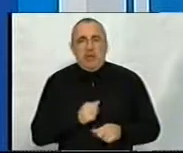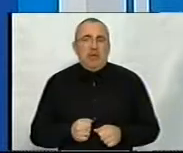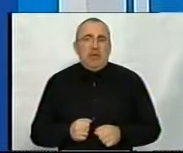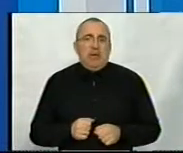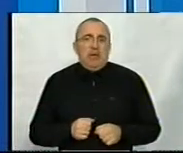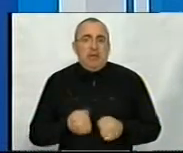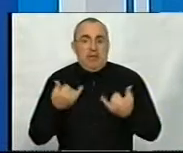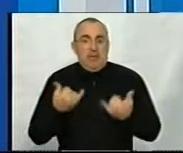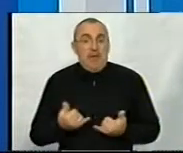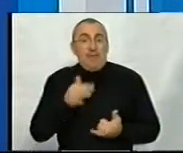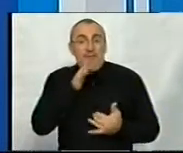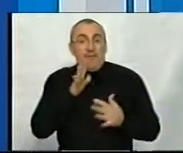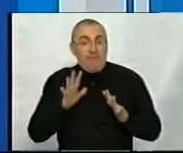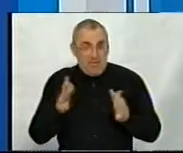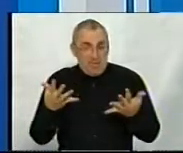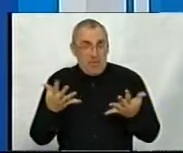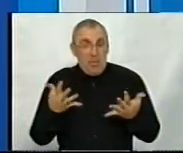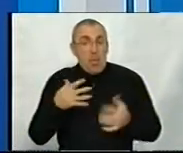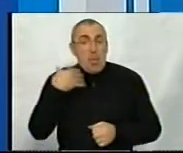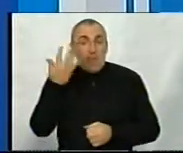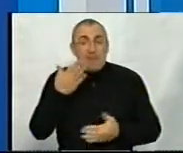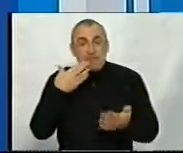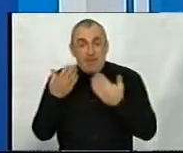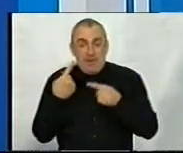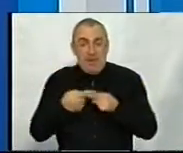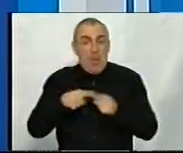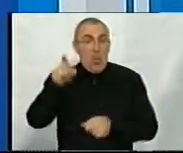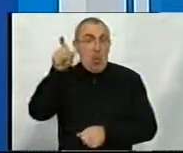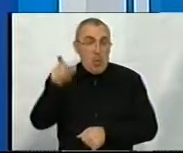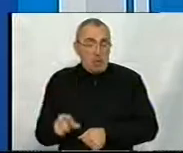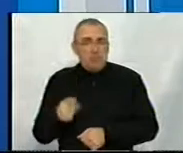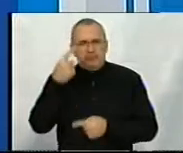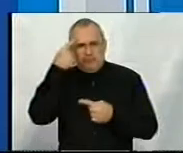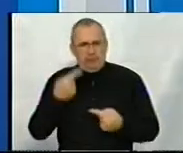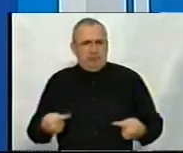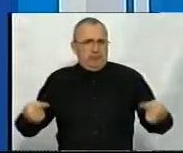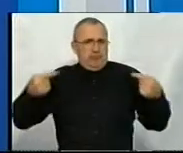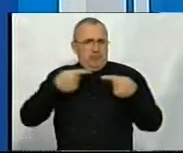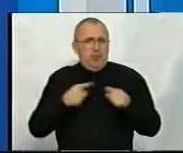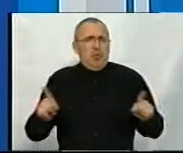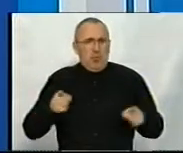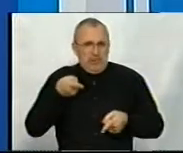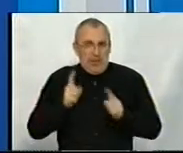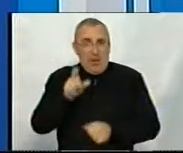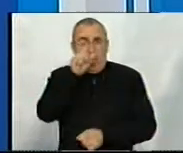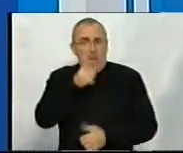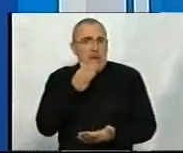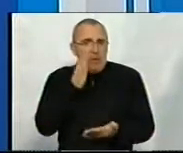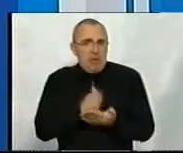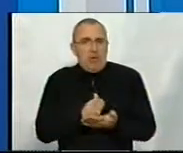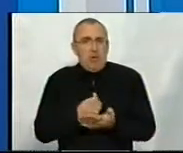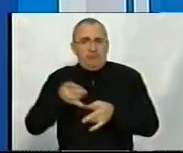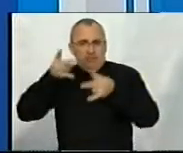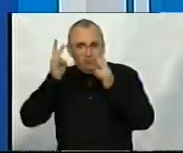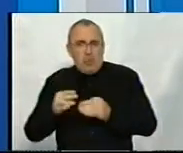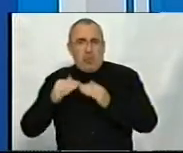В даному випадку, коли спілкуєшся з такою особою, чітко усвідомлюєш, що дійсно ця особа є жертвою